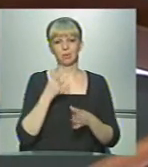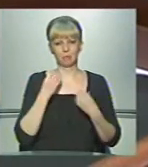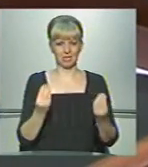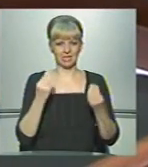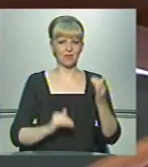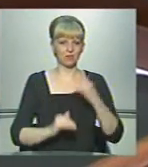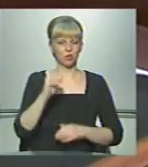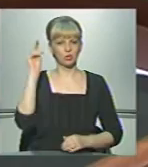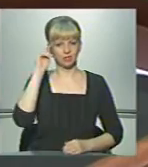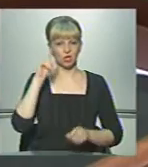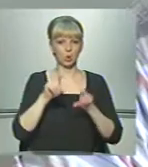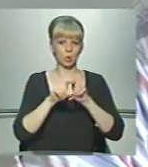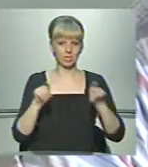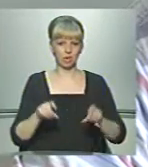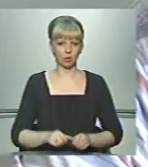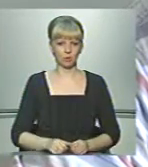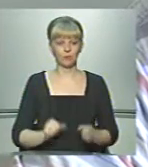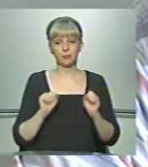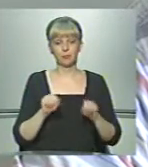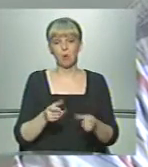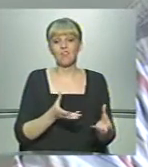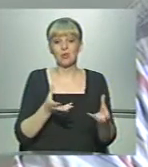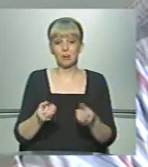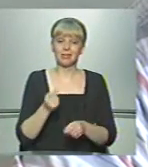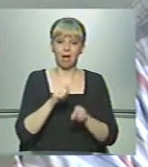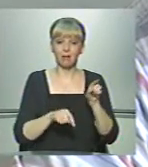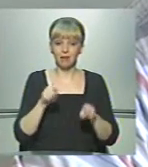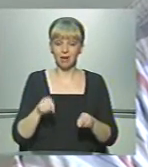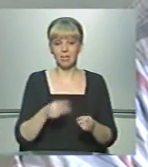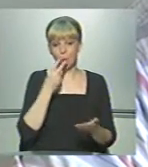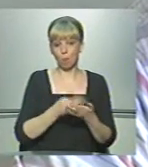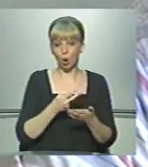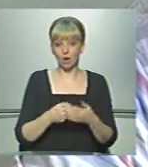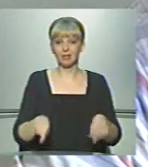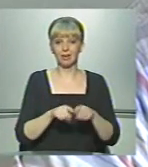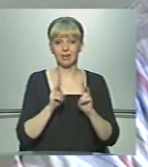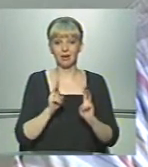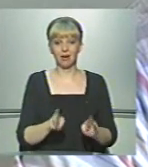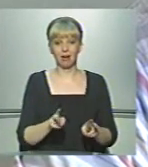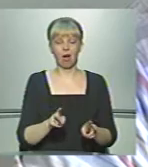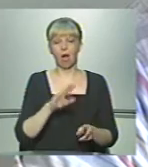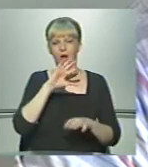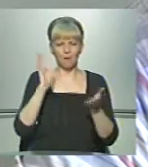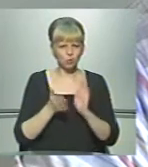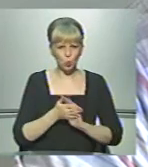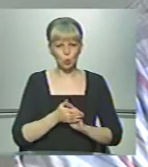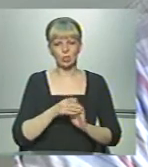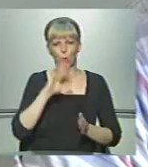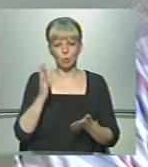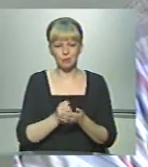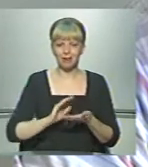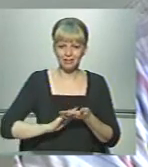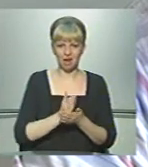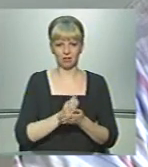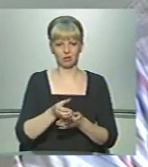вищого навчального закладу. Може нам вплинути на деякі показники, такі як абсолютно успішність, якість, успішності,